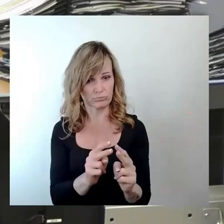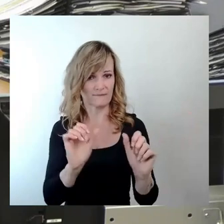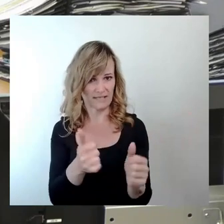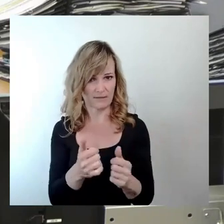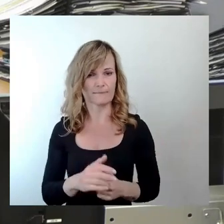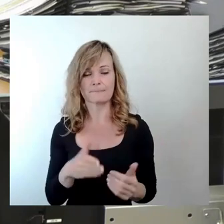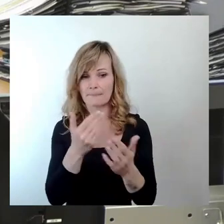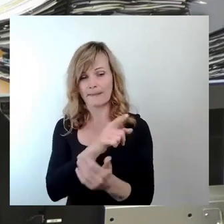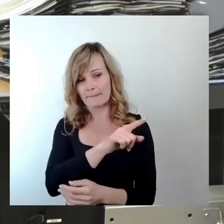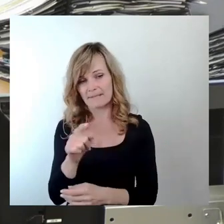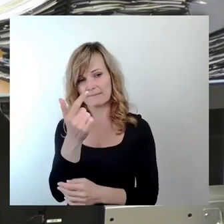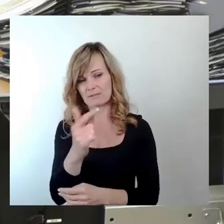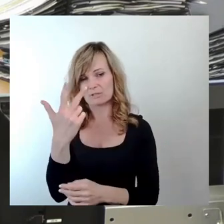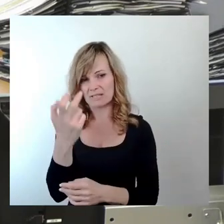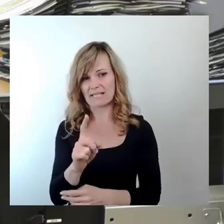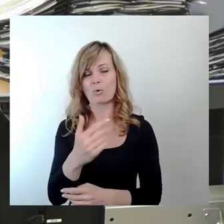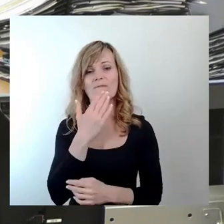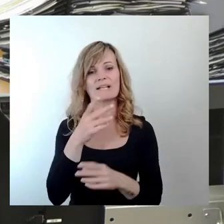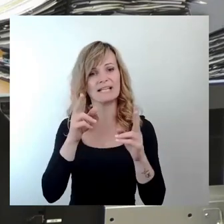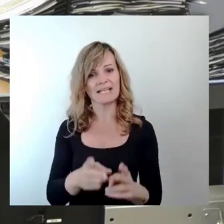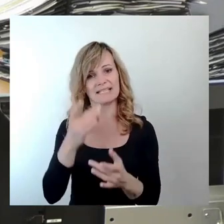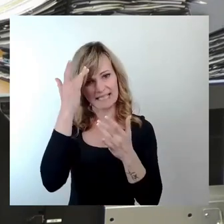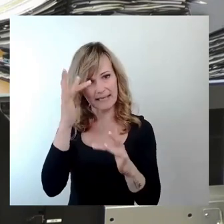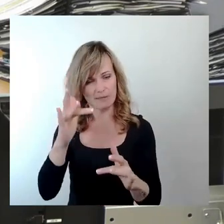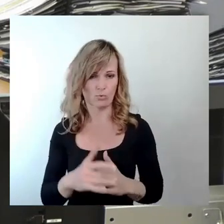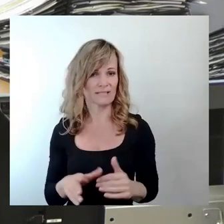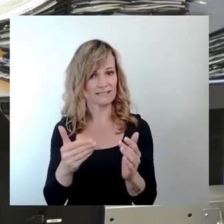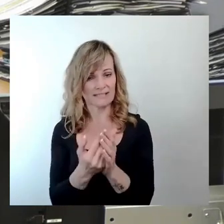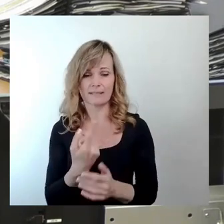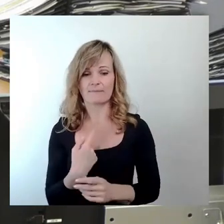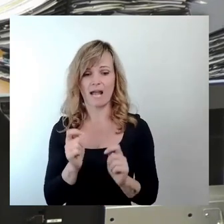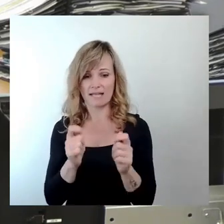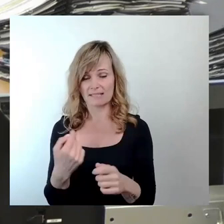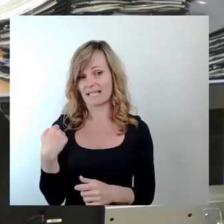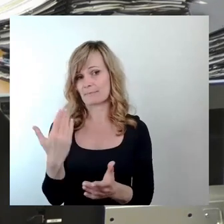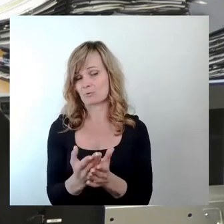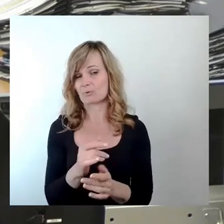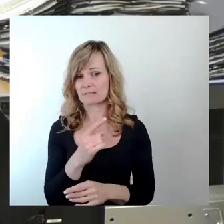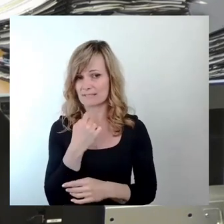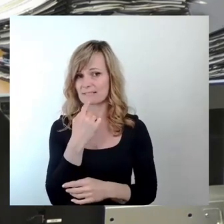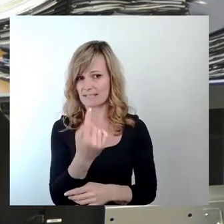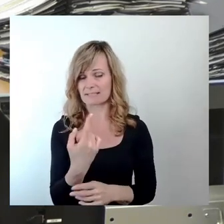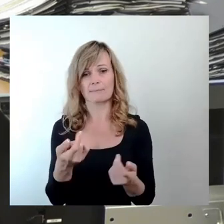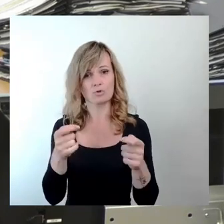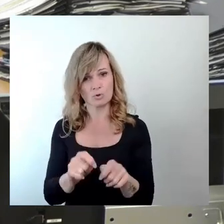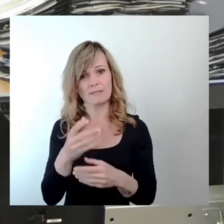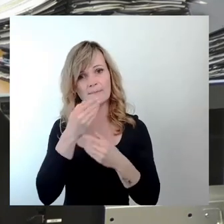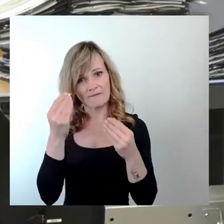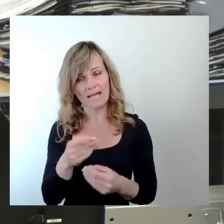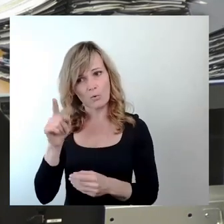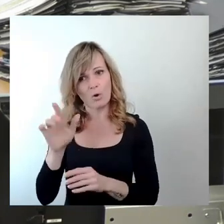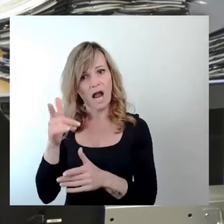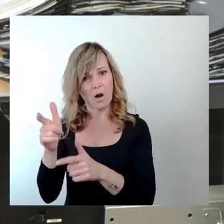Zeitpunkt läuft auch die wasserrechtliche Genehmigung. Deshalb beantragen wir, wie jetzt schon gesagt, auch die Beschlussempfehlung des Ausschusses für